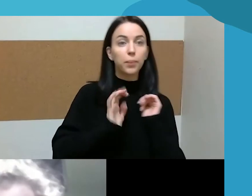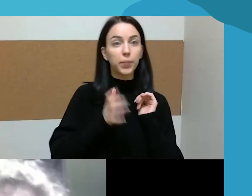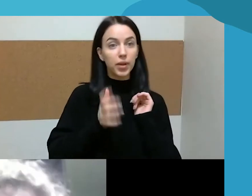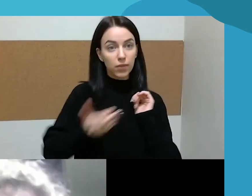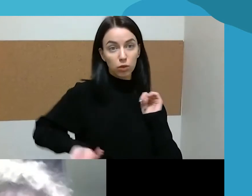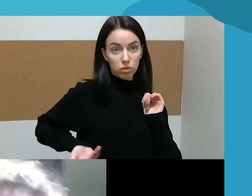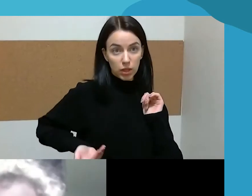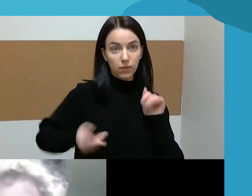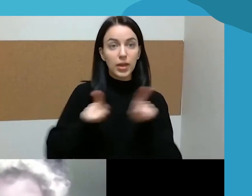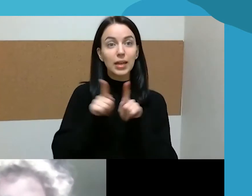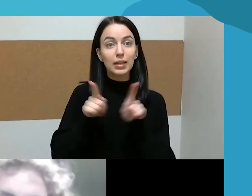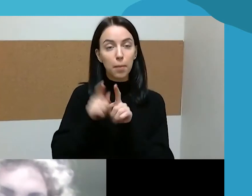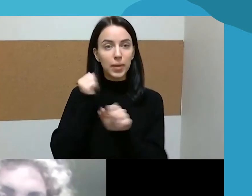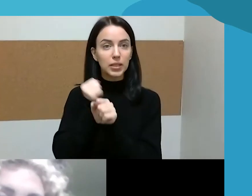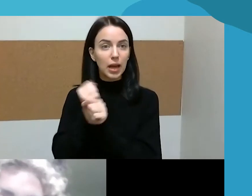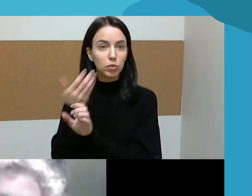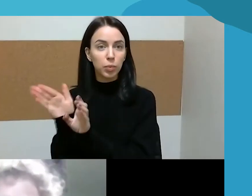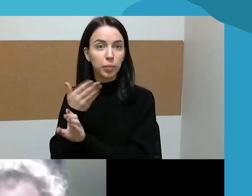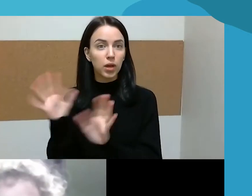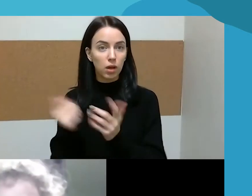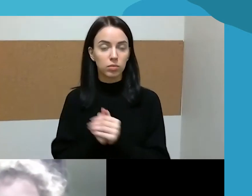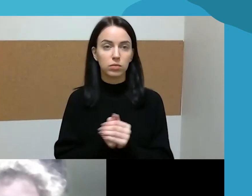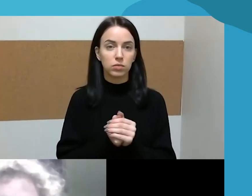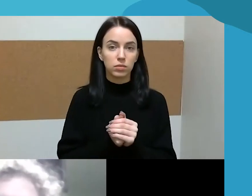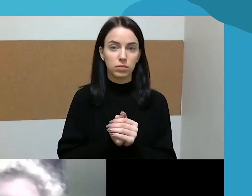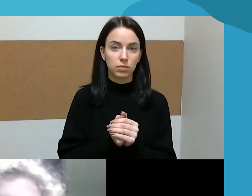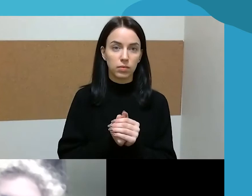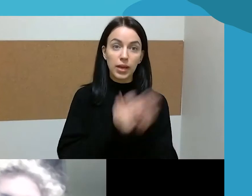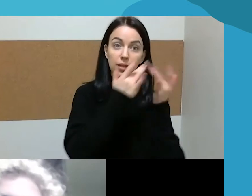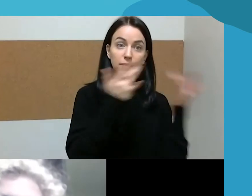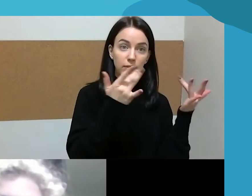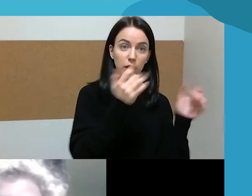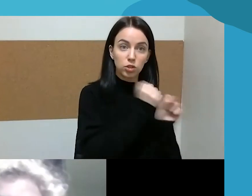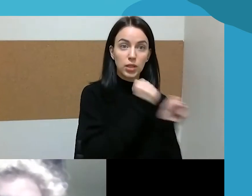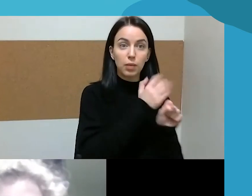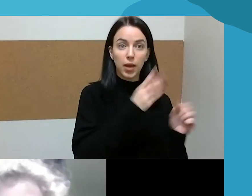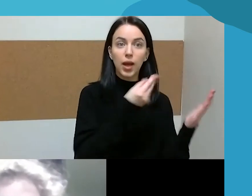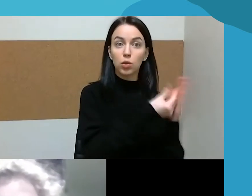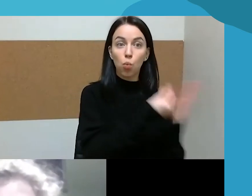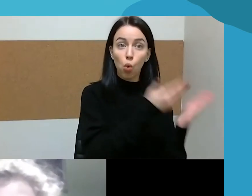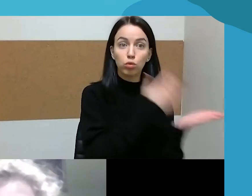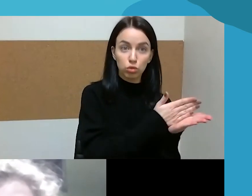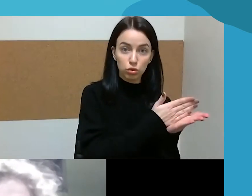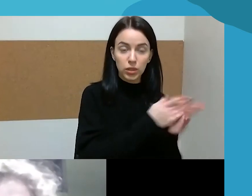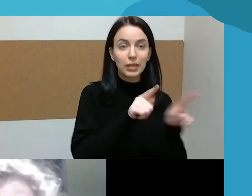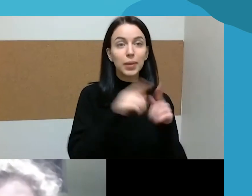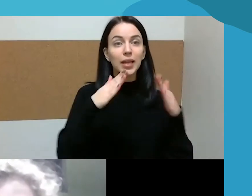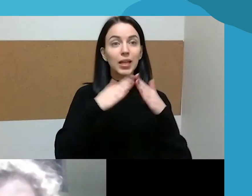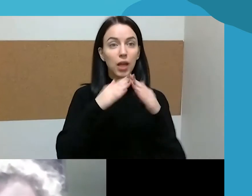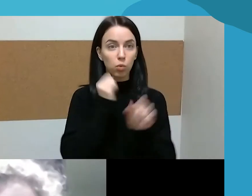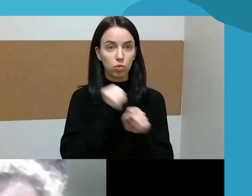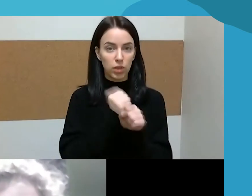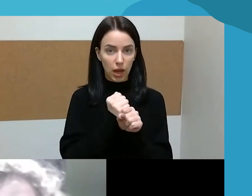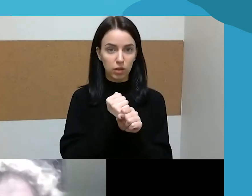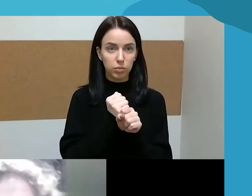viešoje erdvėje yra atliekamas darbas, už kurį pinigai yra sumokami. Ir tas namų darbas, kurio mes tiesą pasakius vis dar net